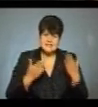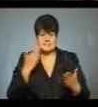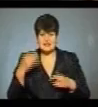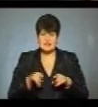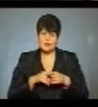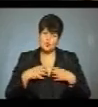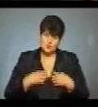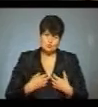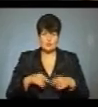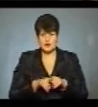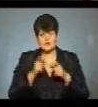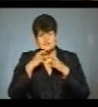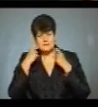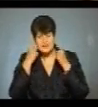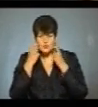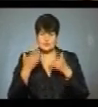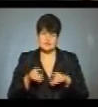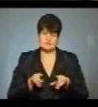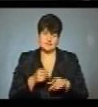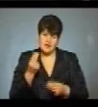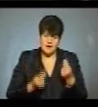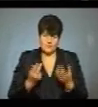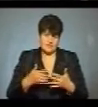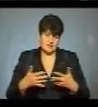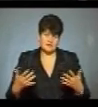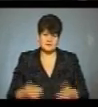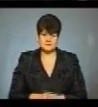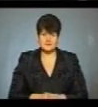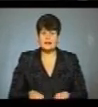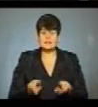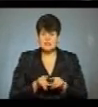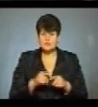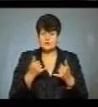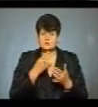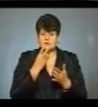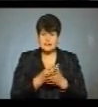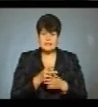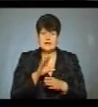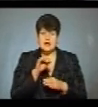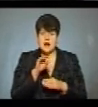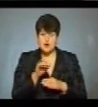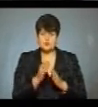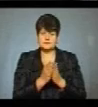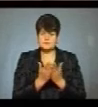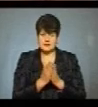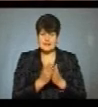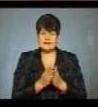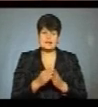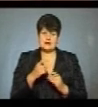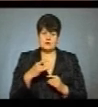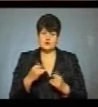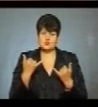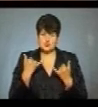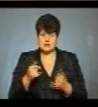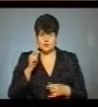само сумують, так само сміються, так само грають ігри. Також сьогодні презентували аудіопідручник «Хрестоматія з сучасної дитячої